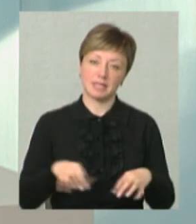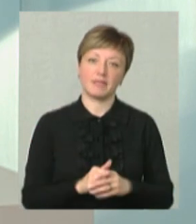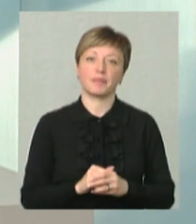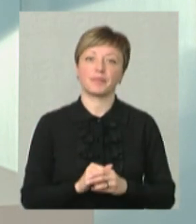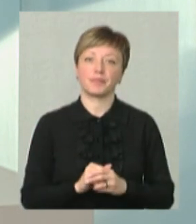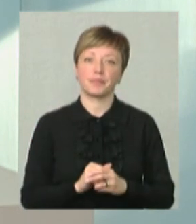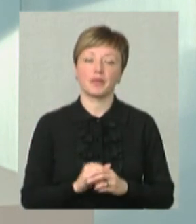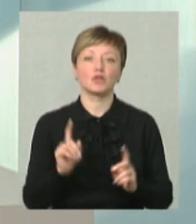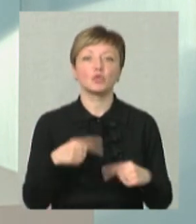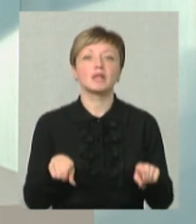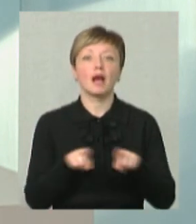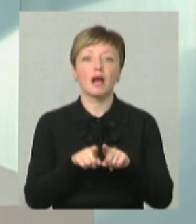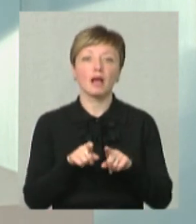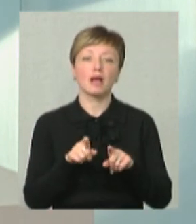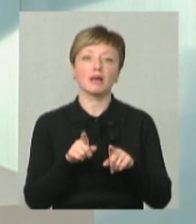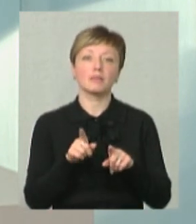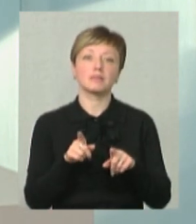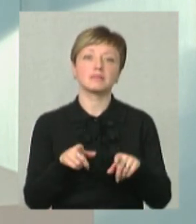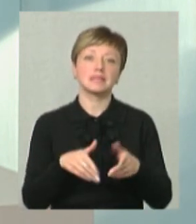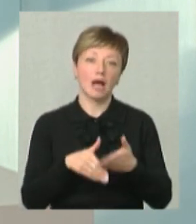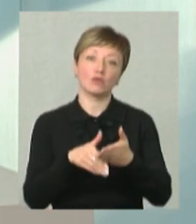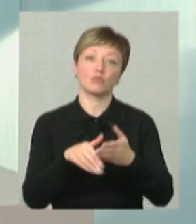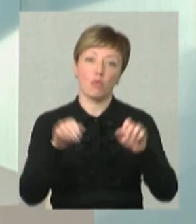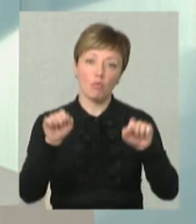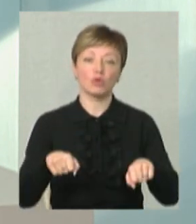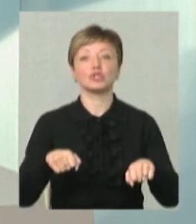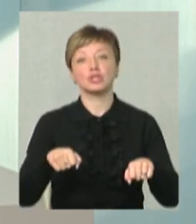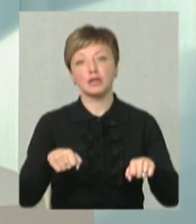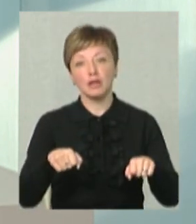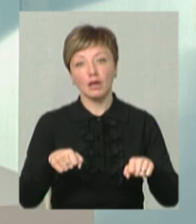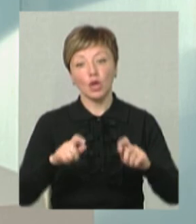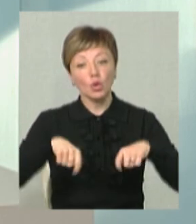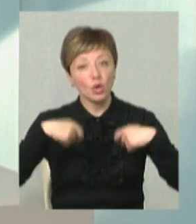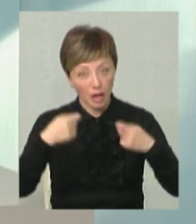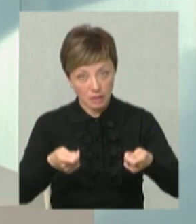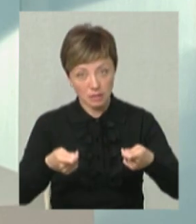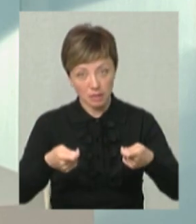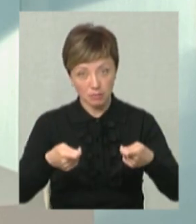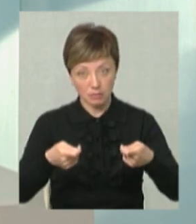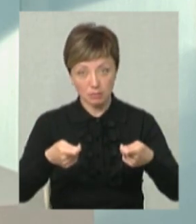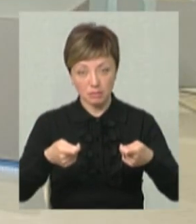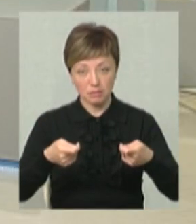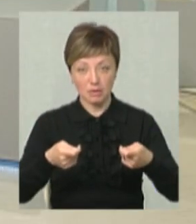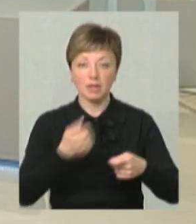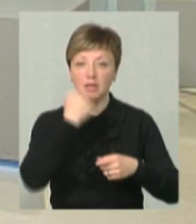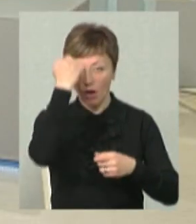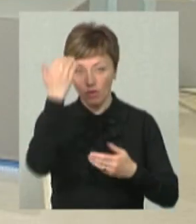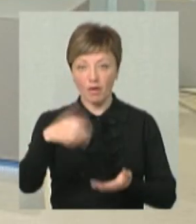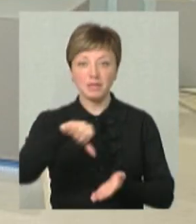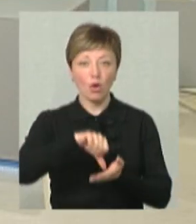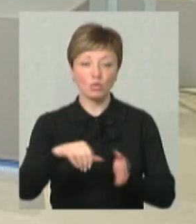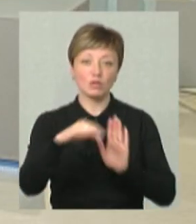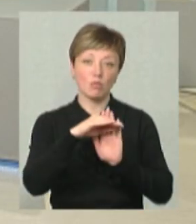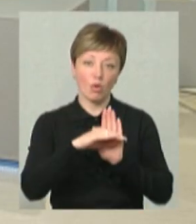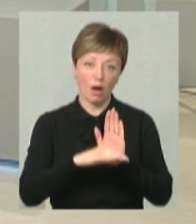І що таким художнім засобом можна донести. Дякую вам за участь у